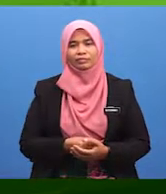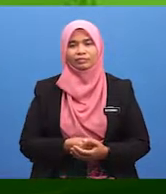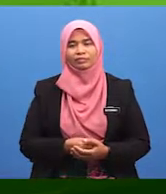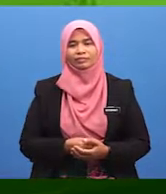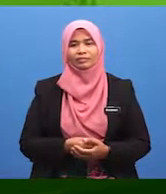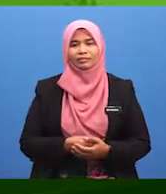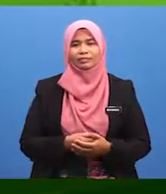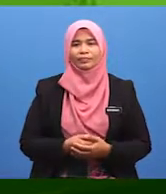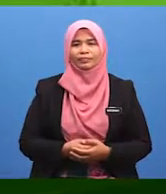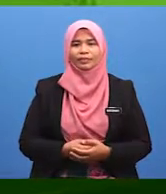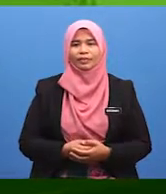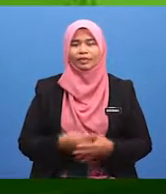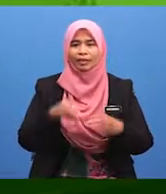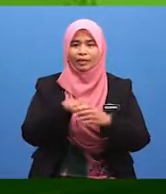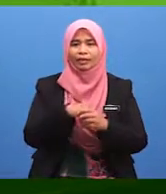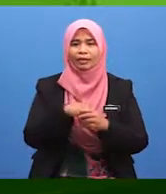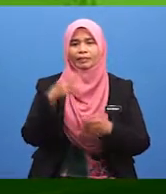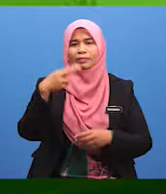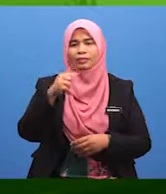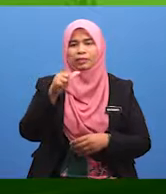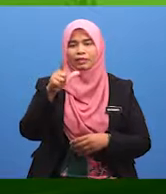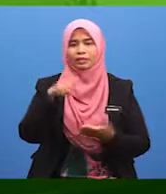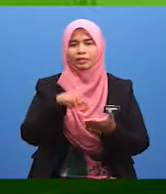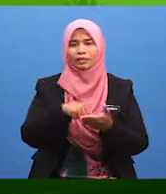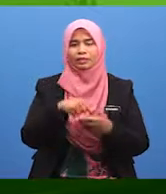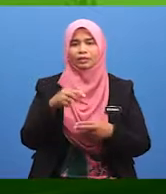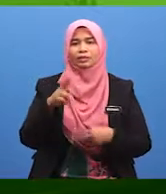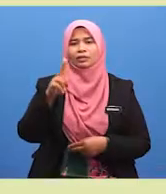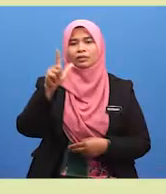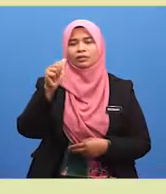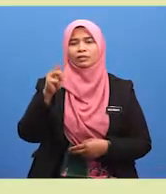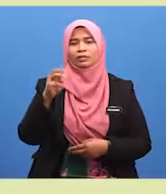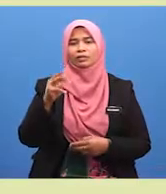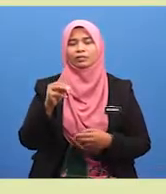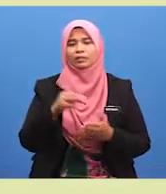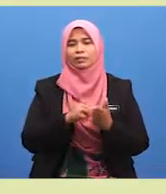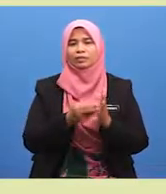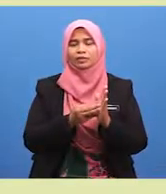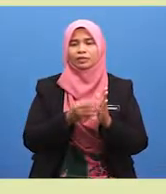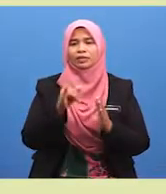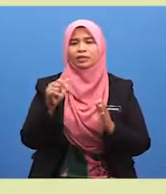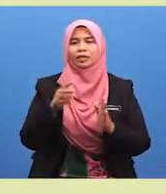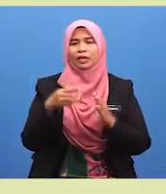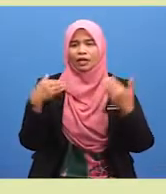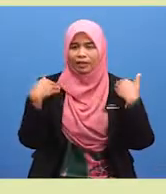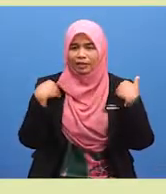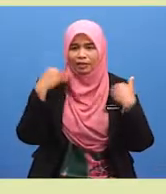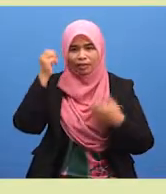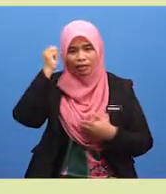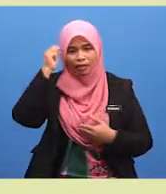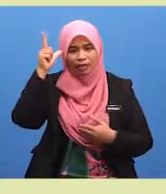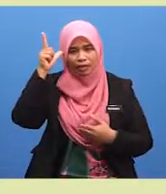belum tentu akalnya ada. Dalam hal ini, ulama' mentafsir dan maksudnya ialah